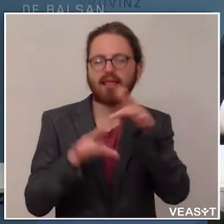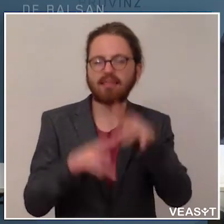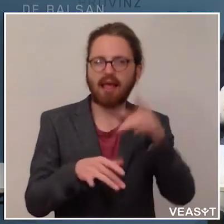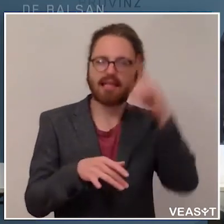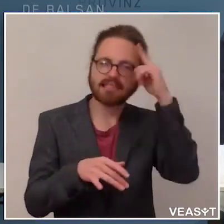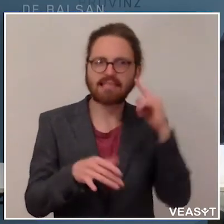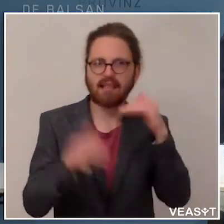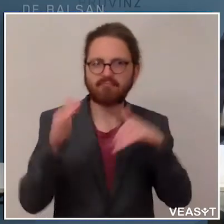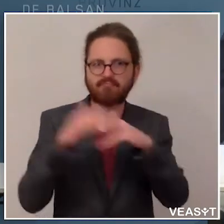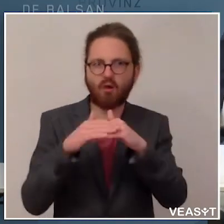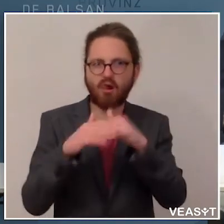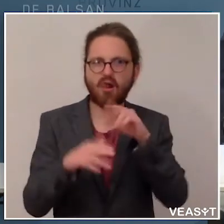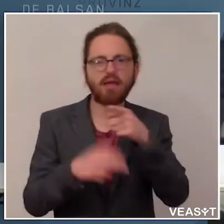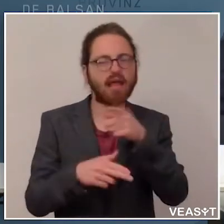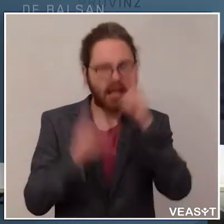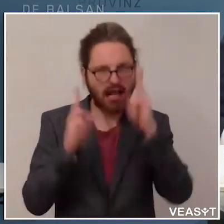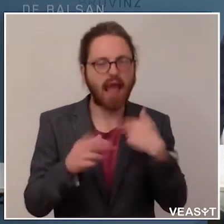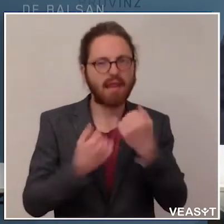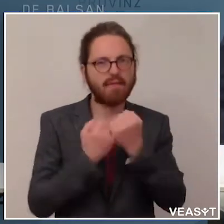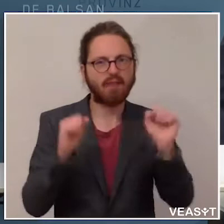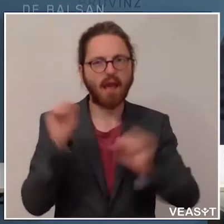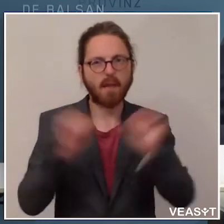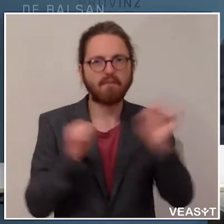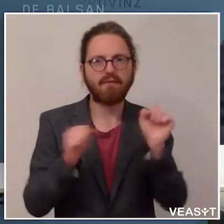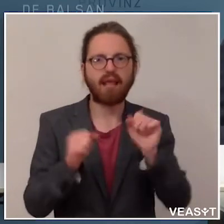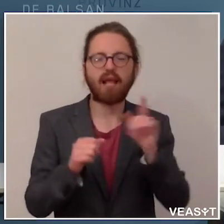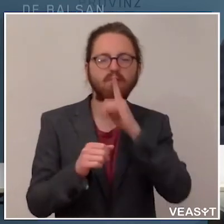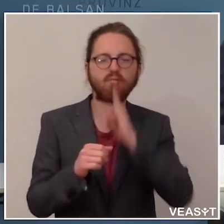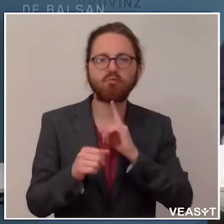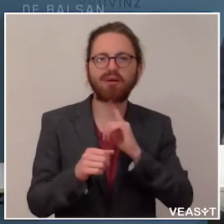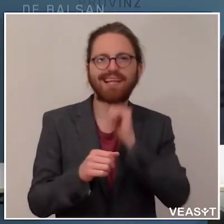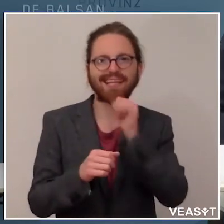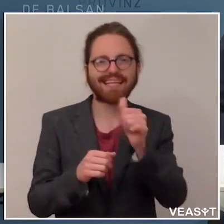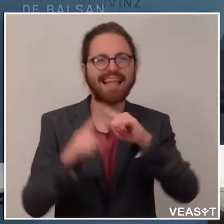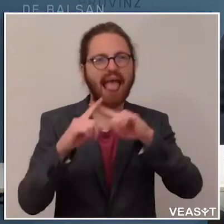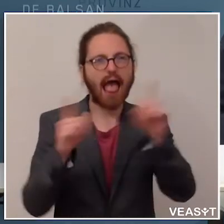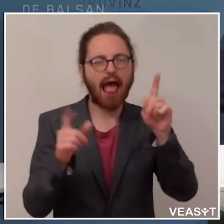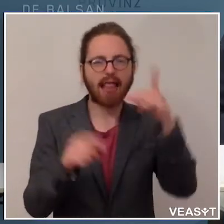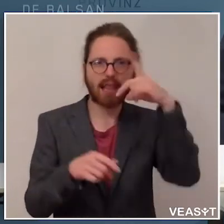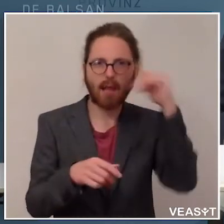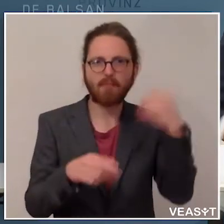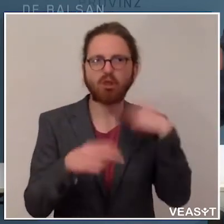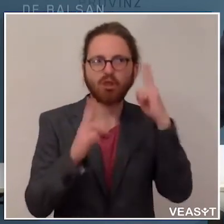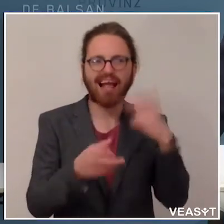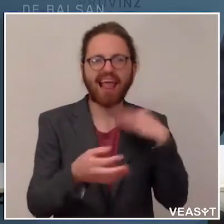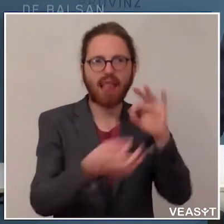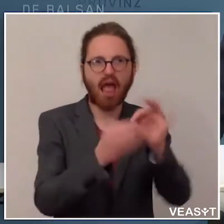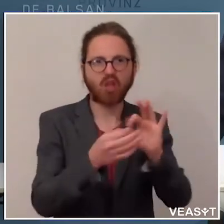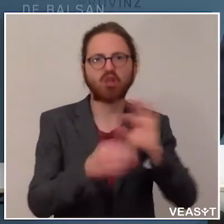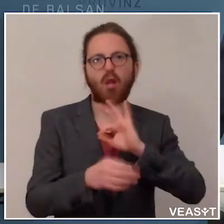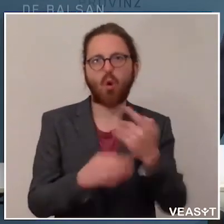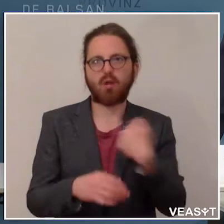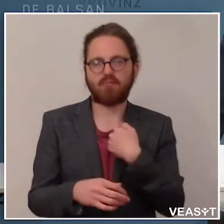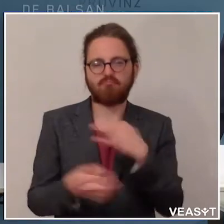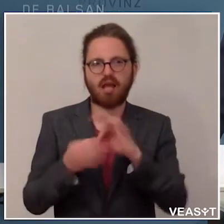es geht immer nur darum, dass man nicht in andere Menschen ansteckt oder von anderen Menschen angesteckt wird. Solange man Distanz